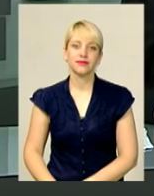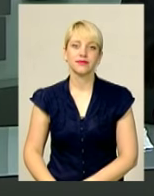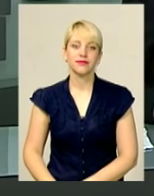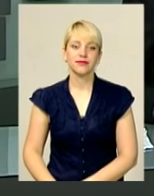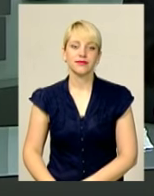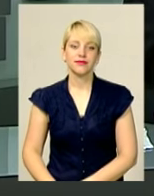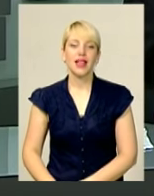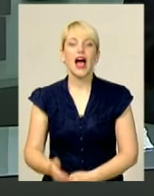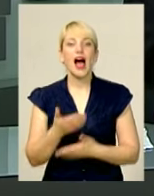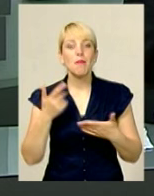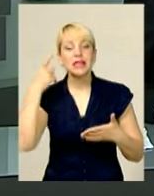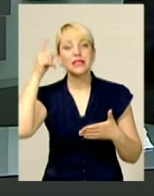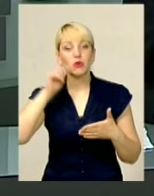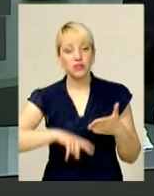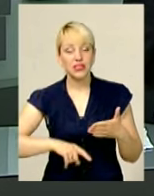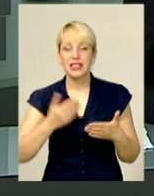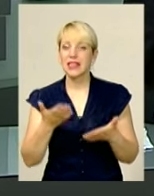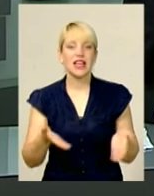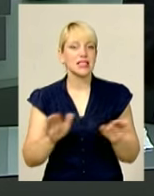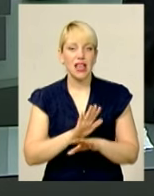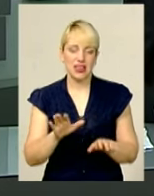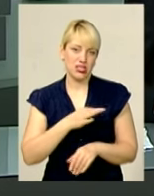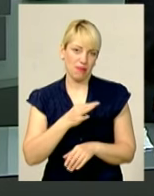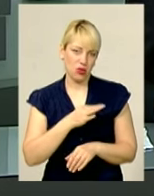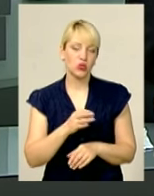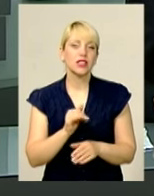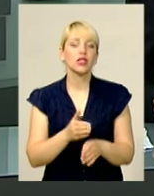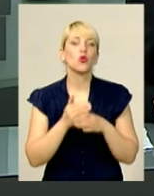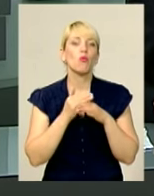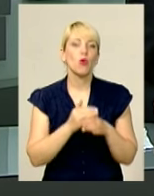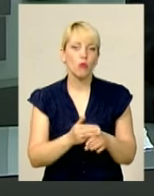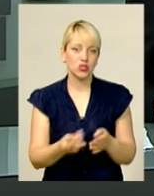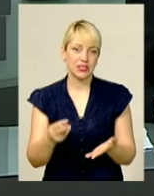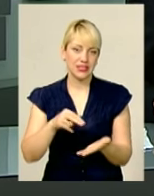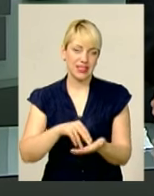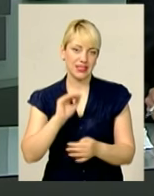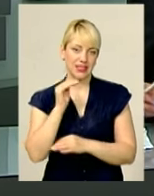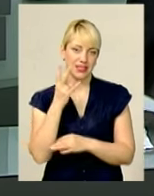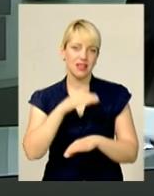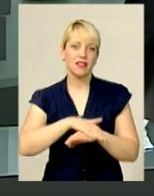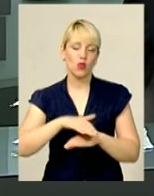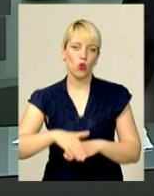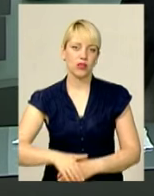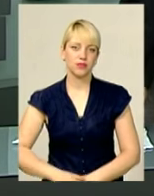Ну а ми сподіваємося, ви не залишитесь байдужими та допоможете стати дитині на ноги.